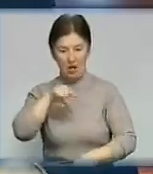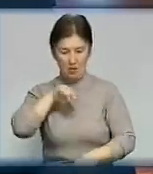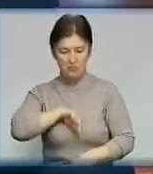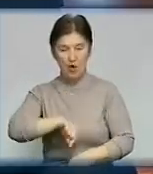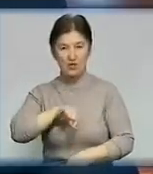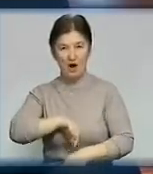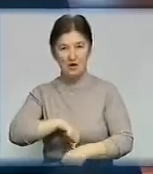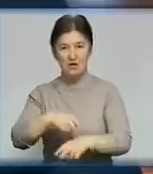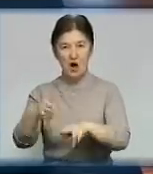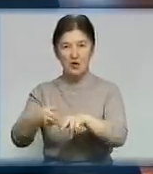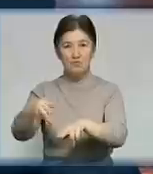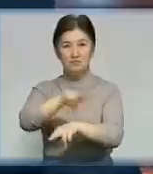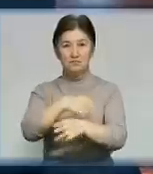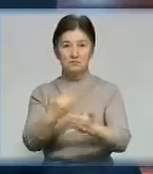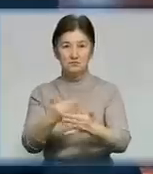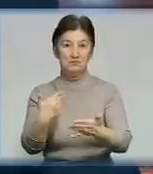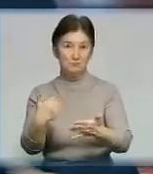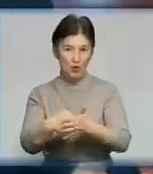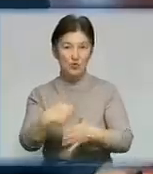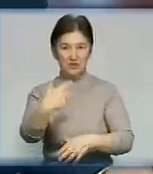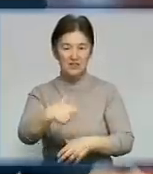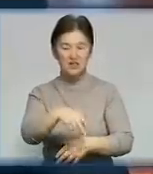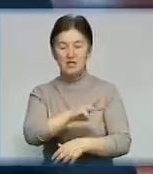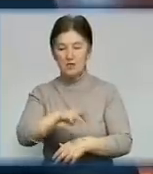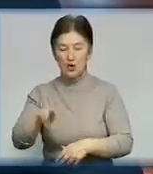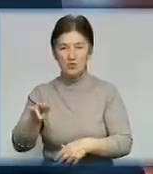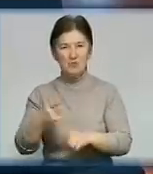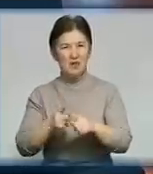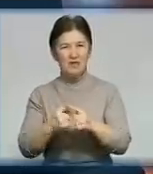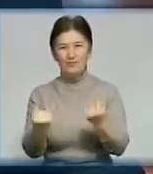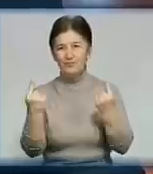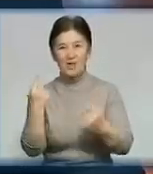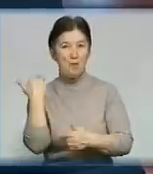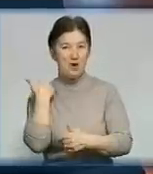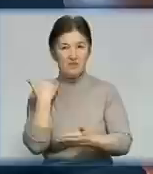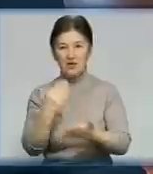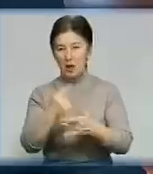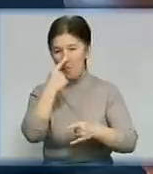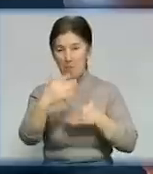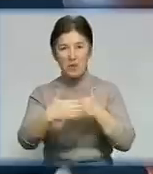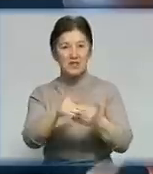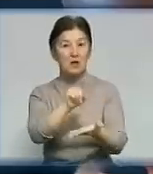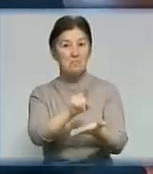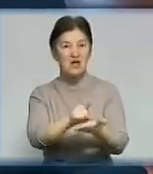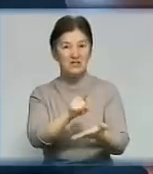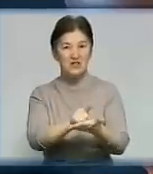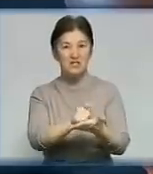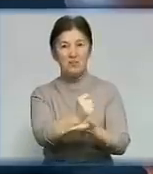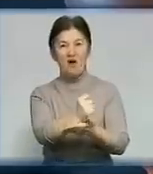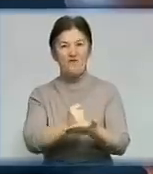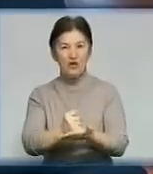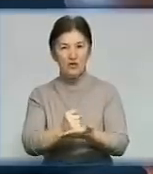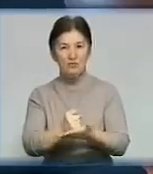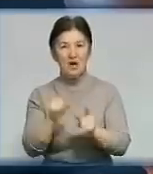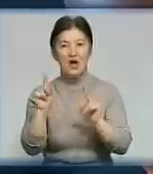затримку. Так сума стала більше 30 мільйонів гривень. До того ж, величезні борги є і передпенсійним фондом. Свої чесно зароблені